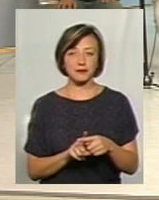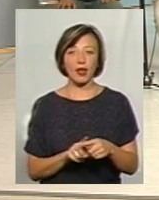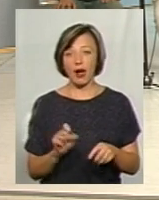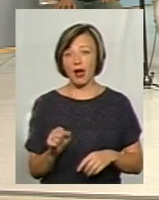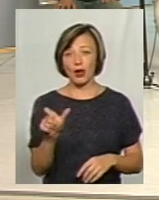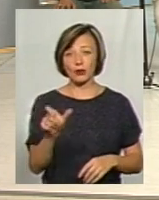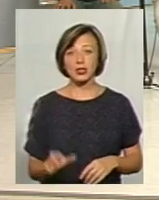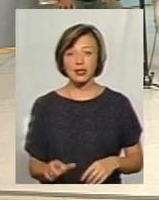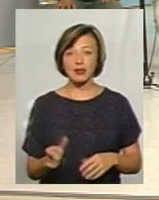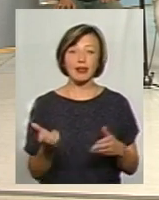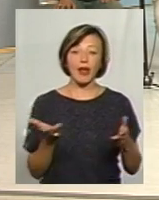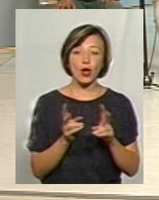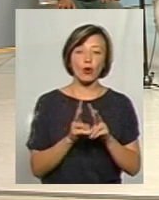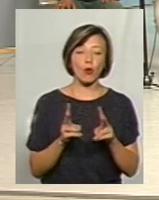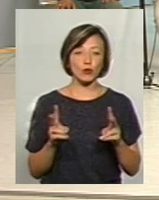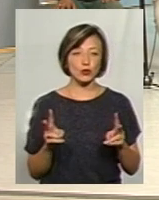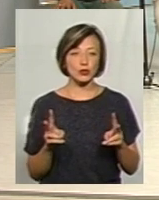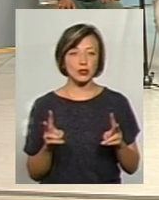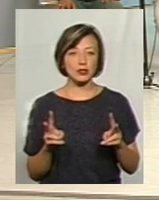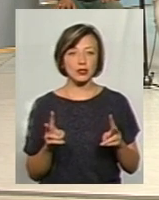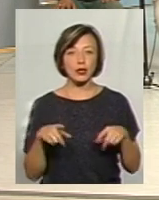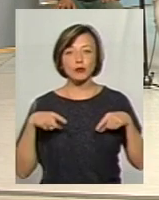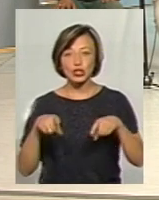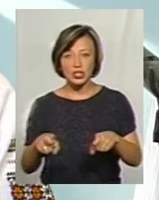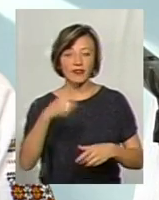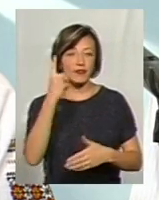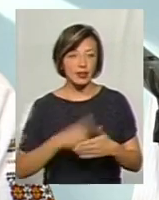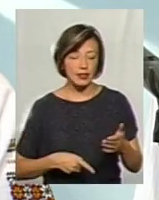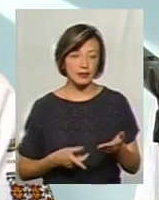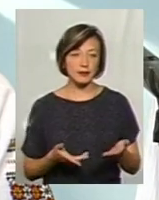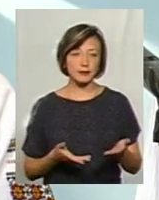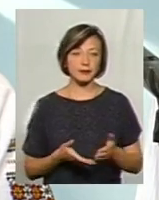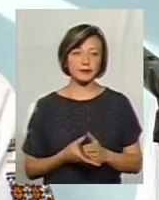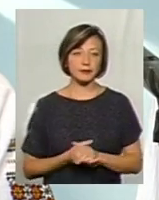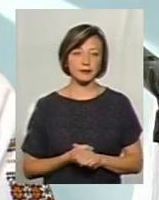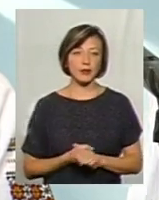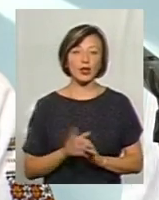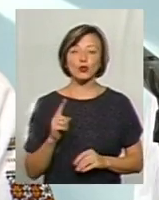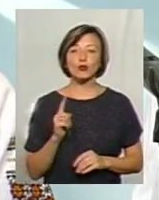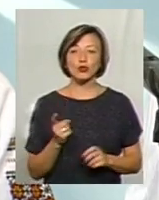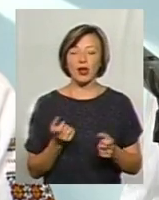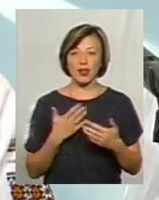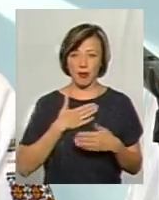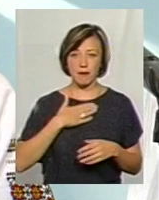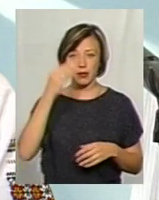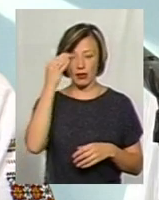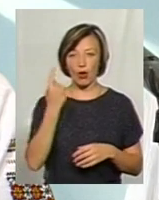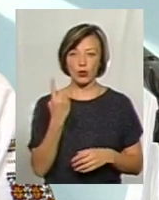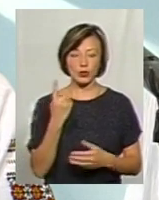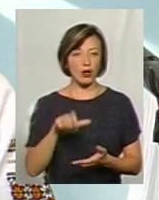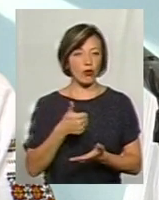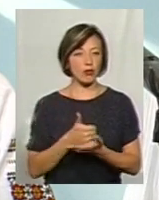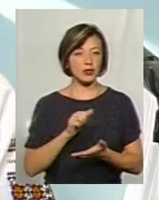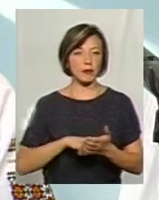а людина десь комусь біжить, вірить, тому що, тому що, як на мене, є одна головна